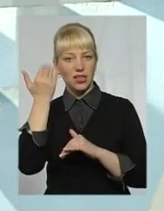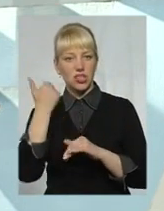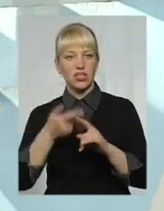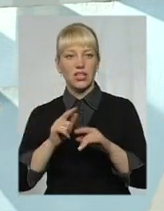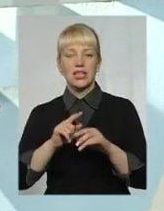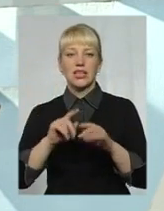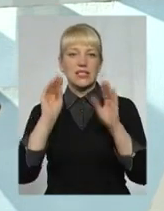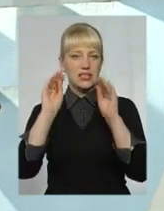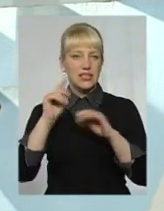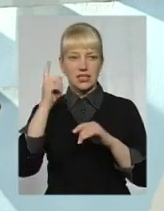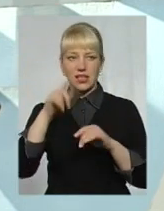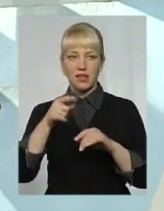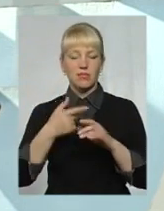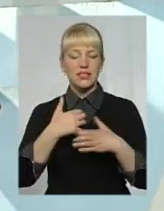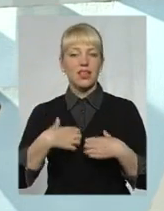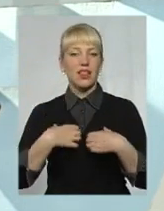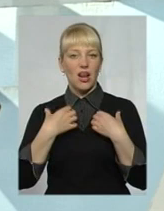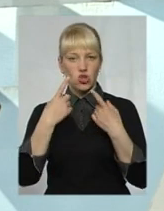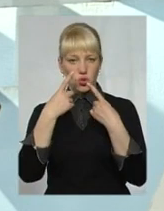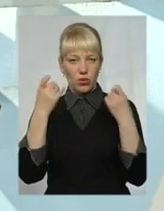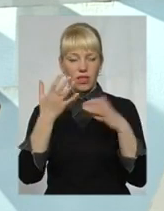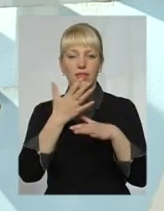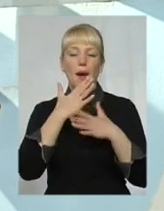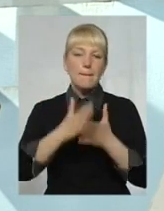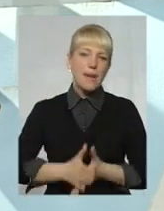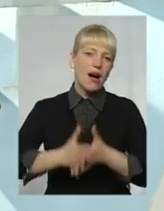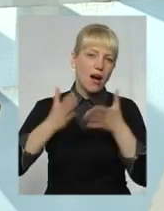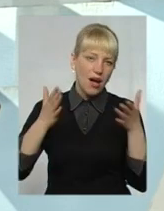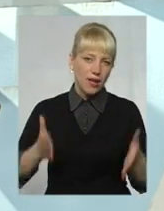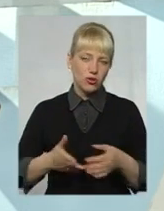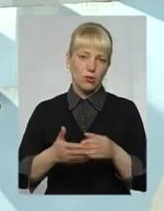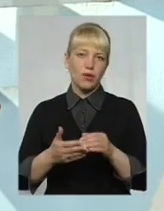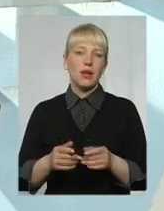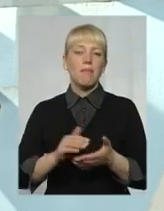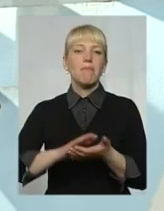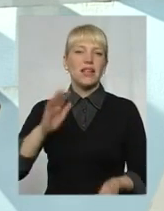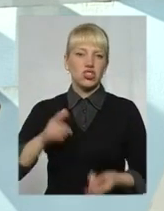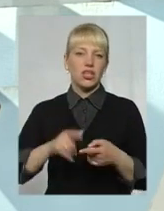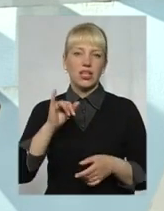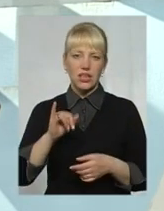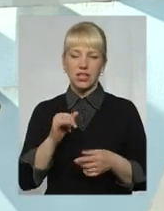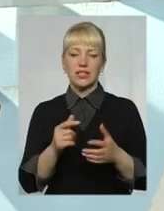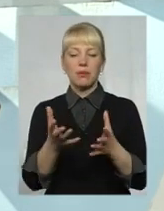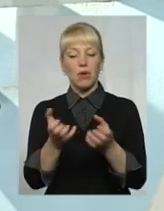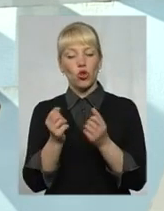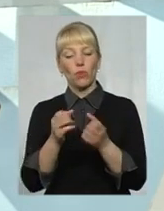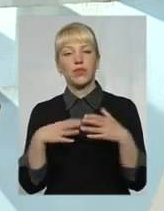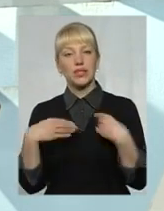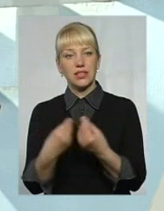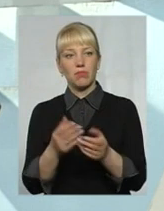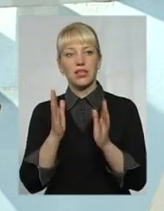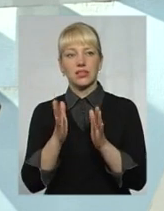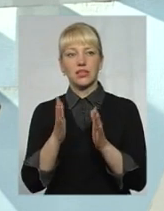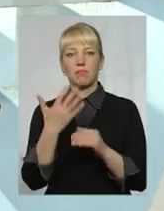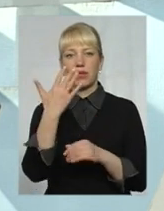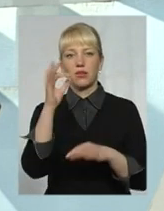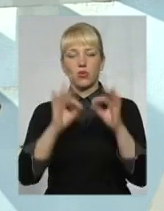страшно оголошувати, набагато більше. Із прийомних сімей лише процентів